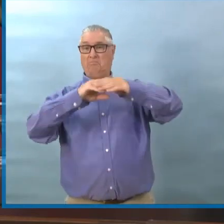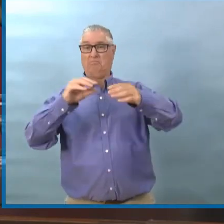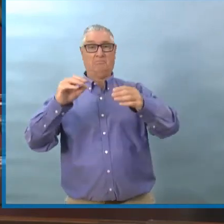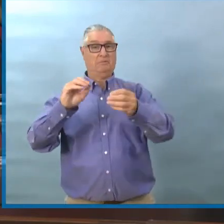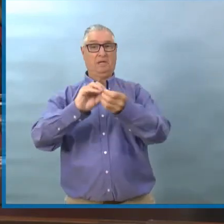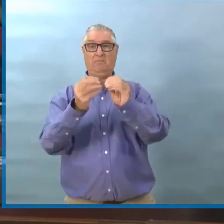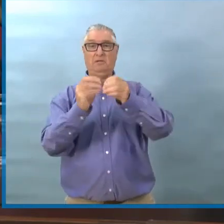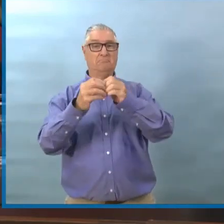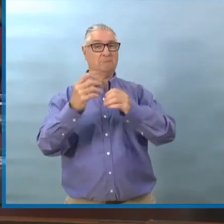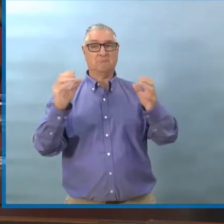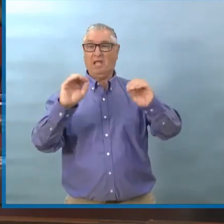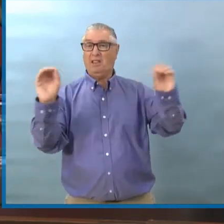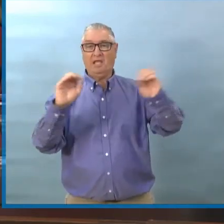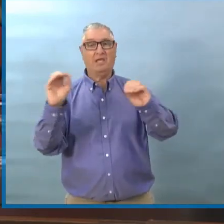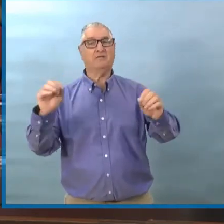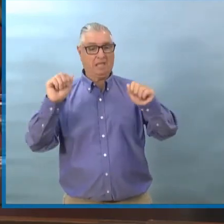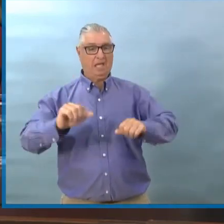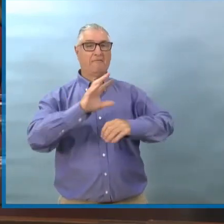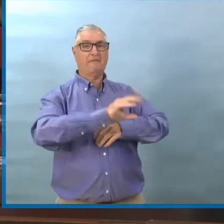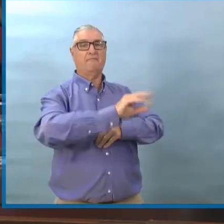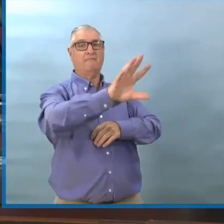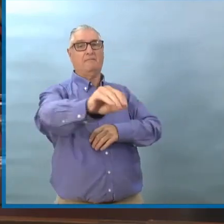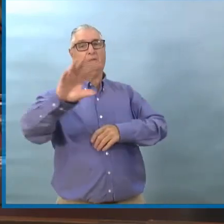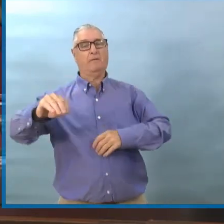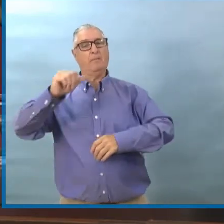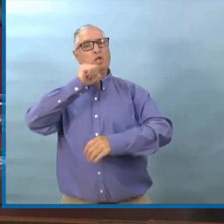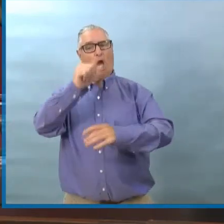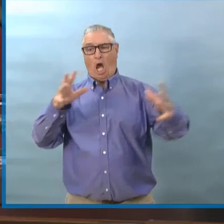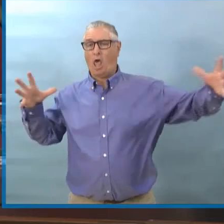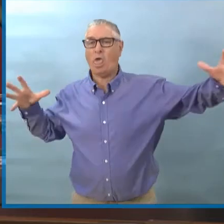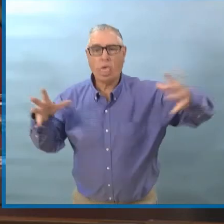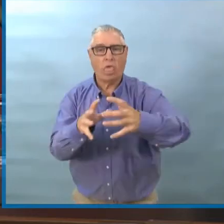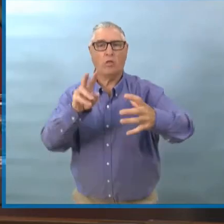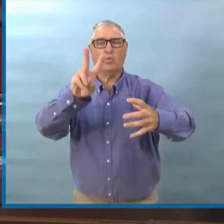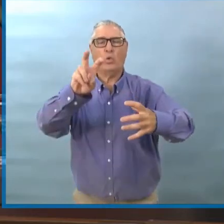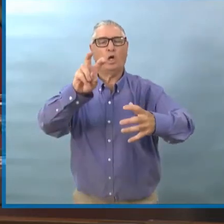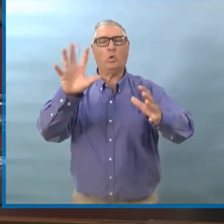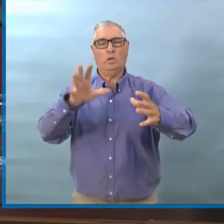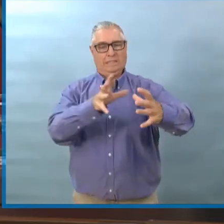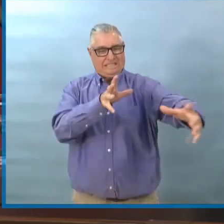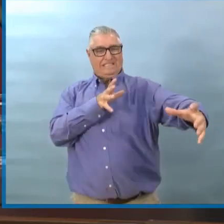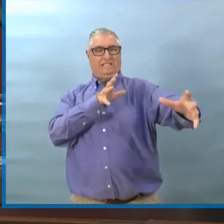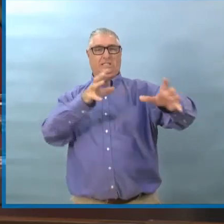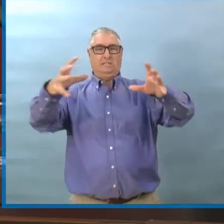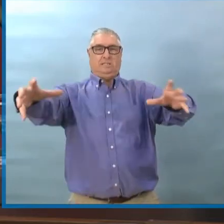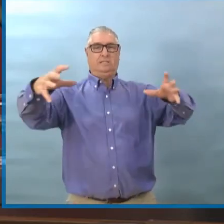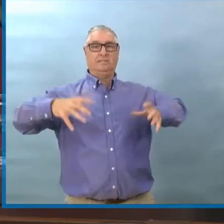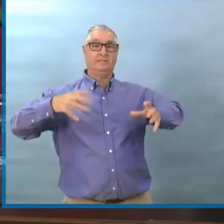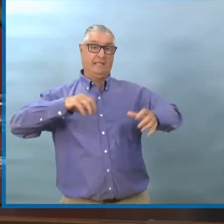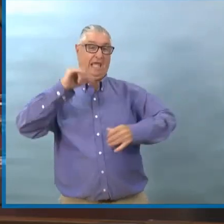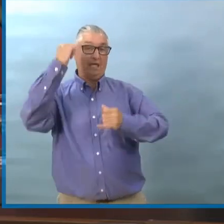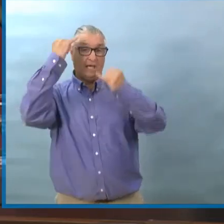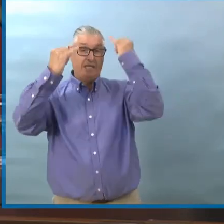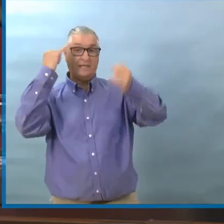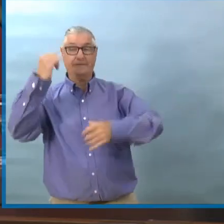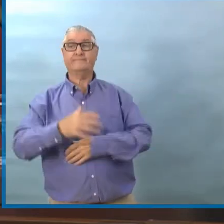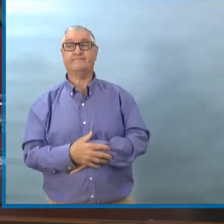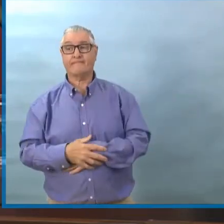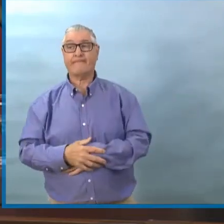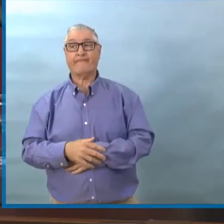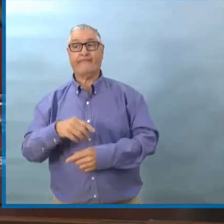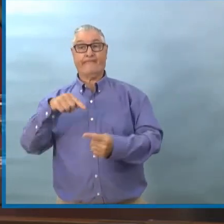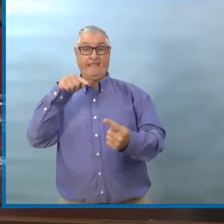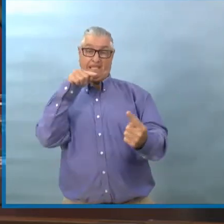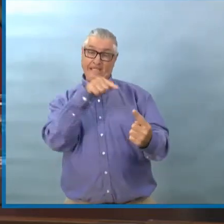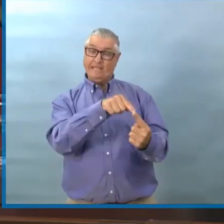certains de ces services. On sait que c'est très important, mais on a beaucoup appris de ce virus. Et comme on a dit, des contacts longs, prolongés à l